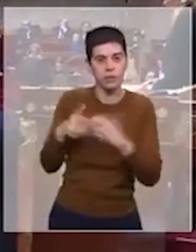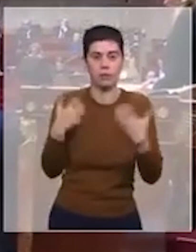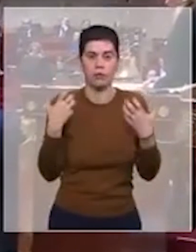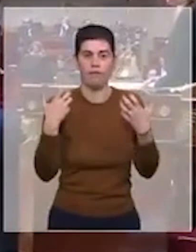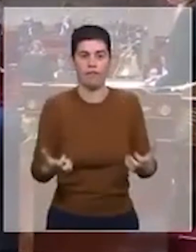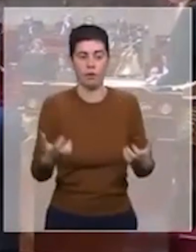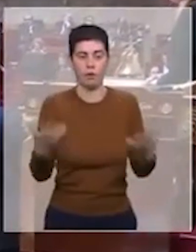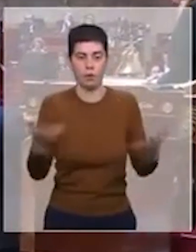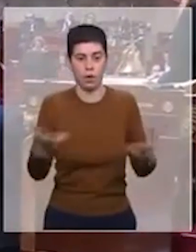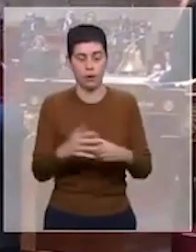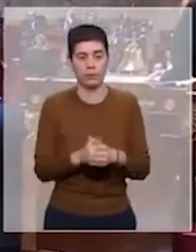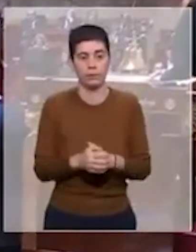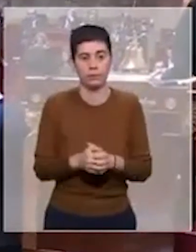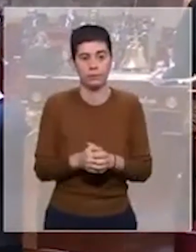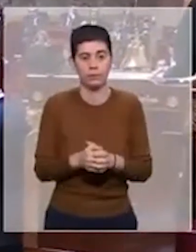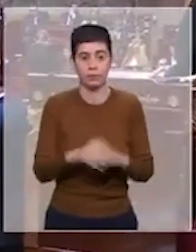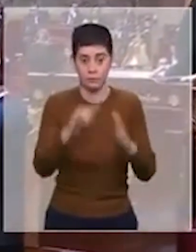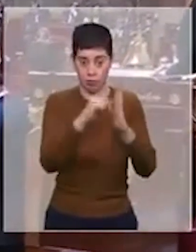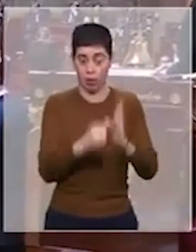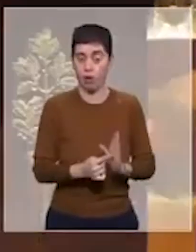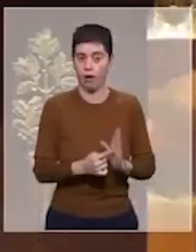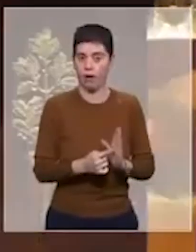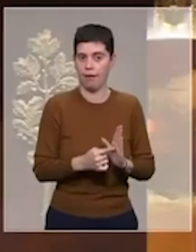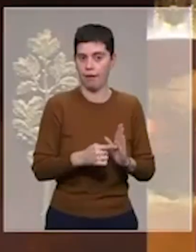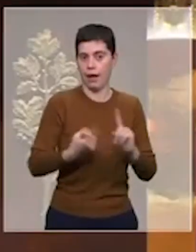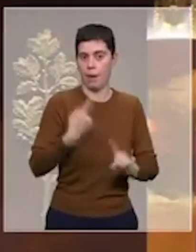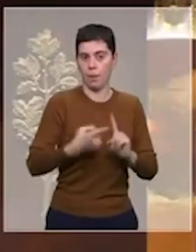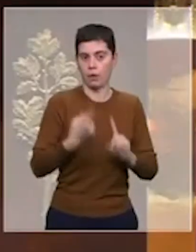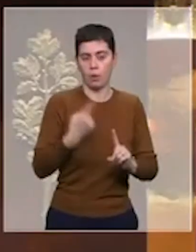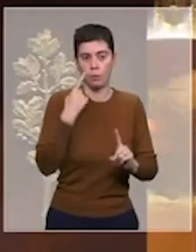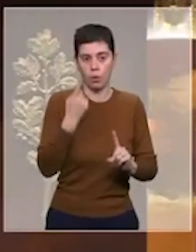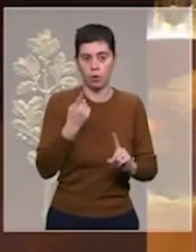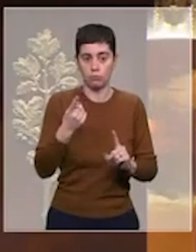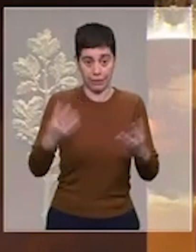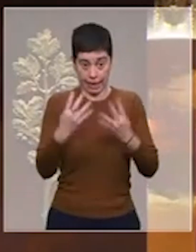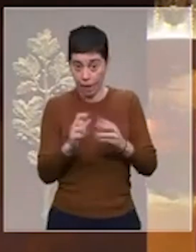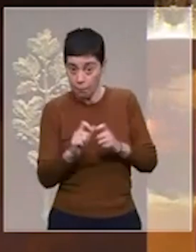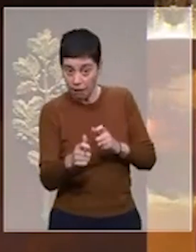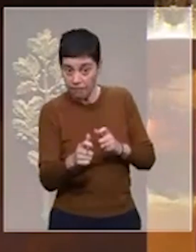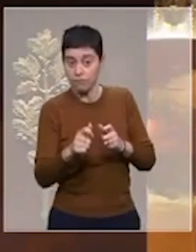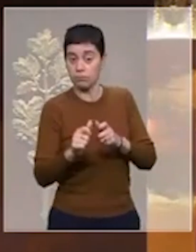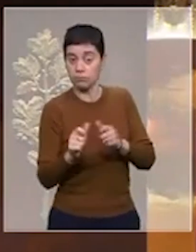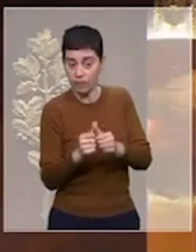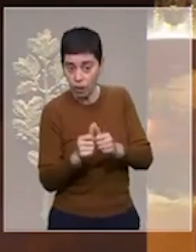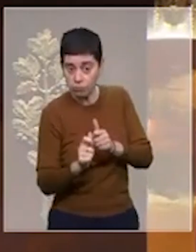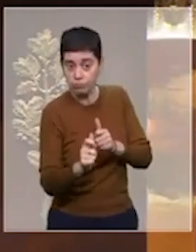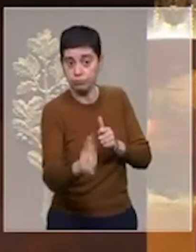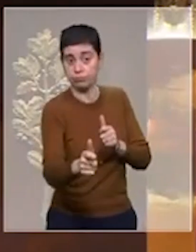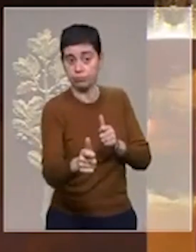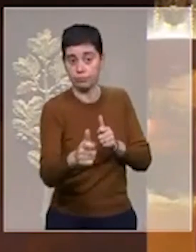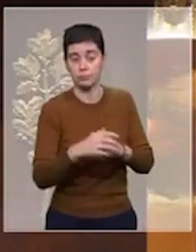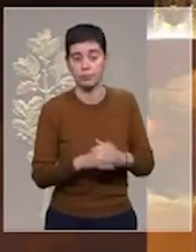voulons fixer les points clés de la structure post-guerre dans l'espace euro-atlantique